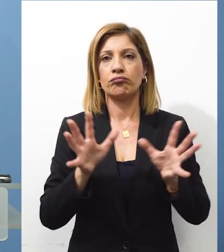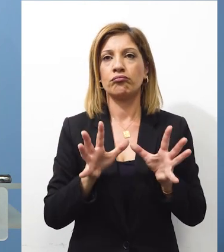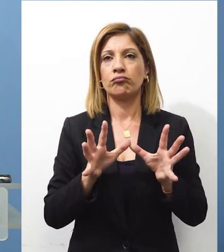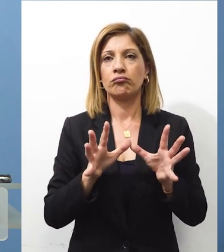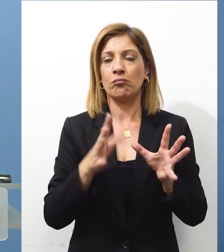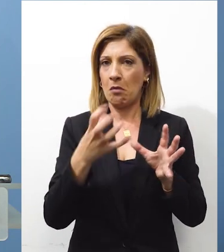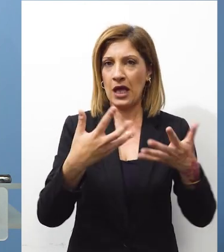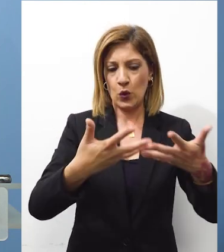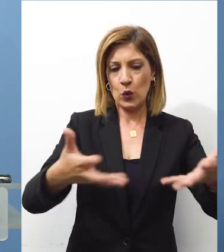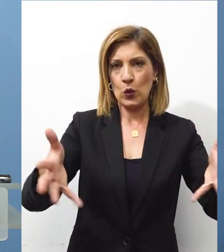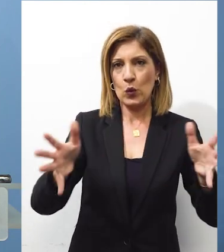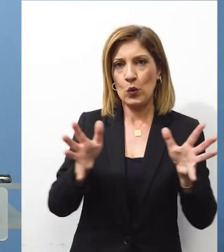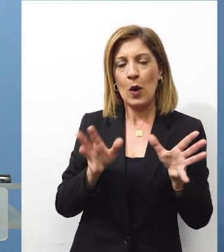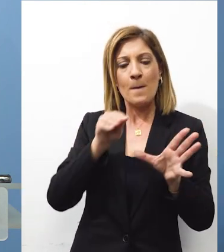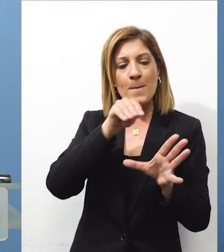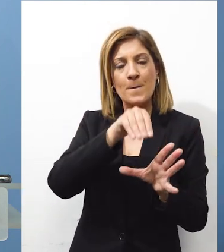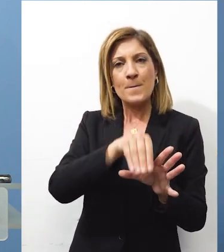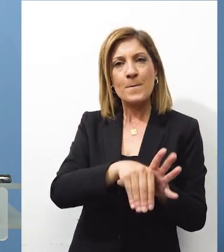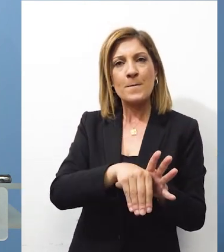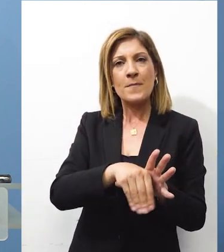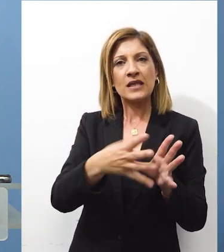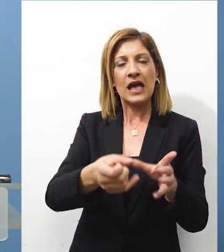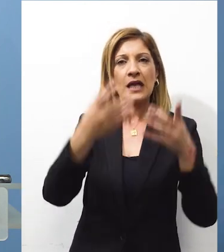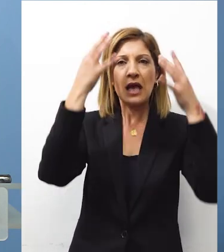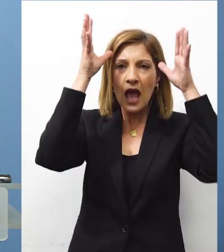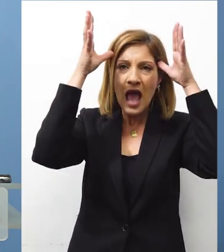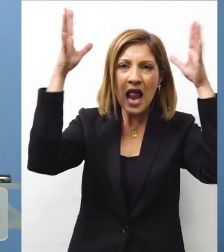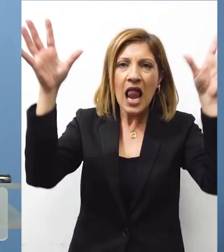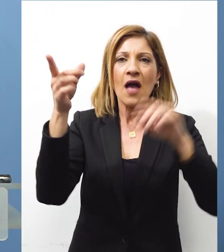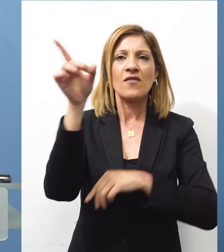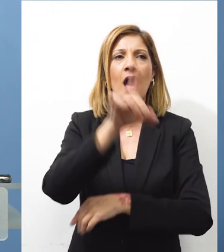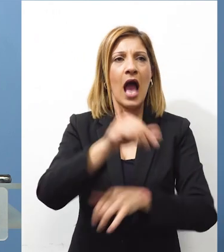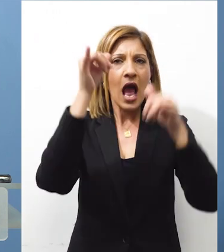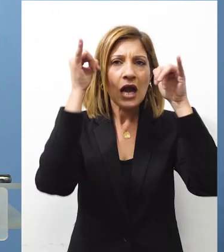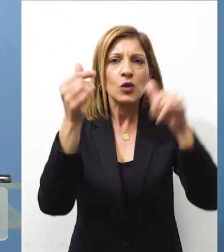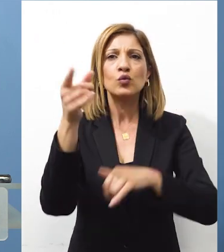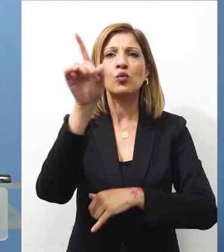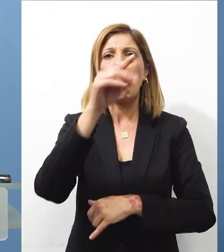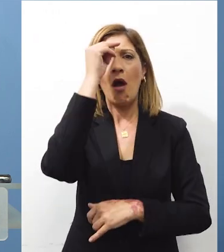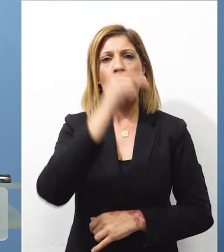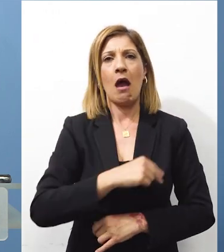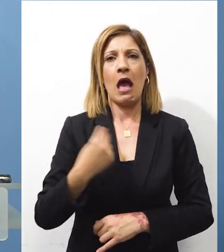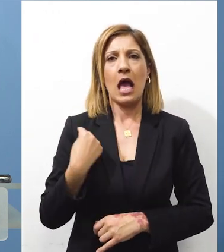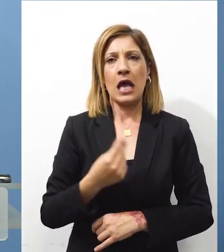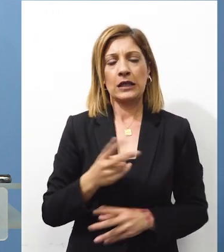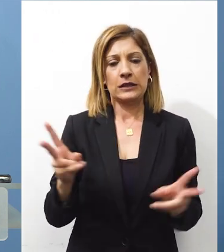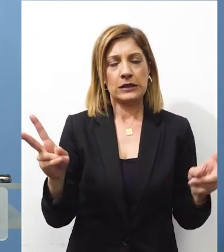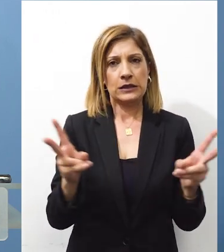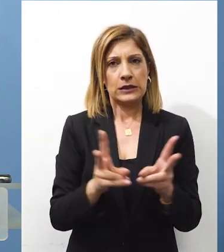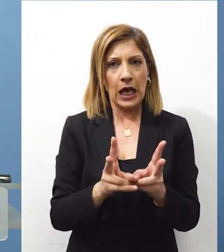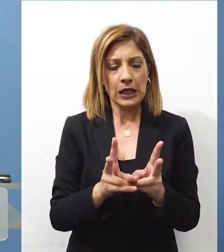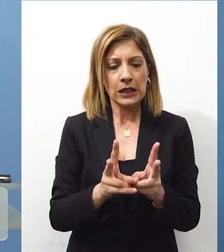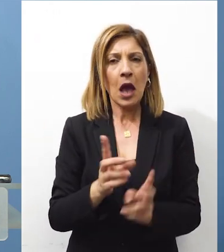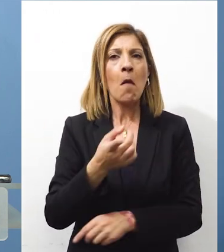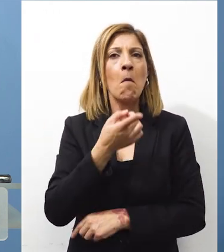Και μέσα υπάρχουν ελάφια και άλλα φτηνά και ένα εκκλησάκι Αυτό λέγεται